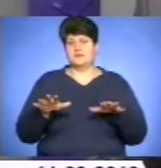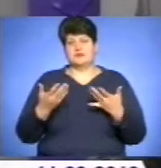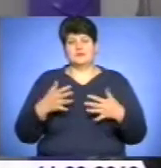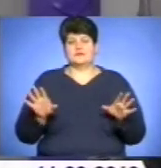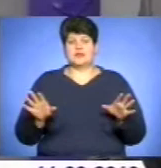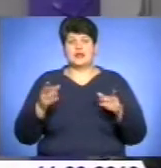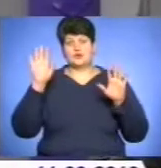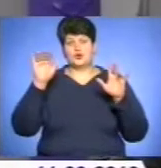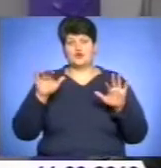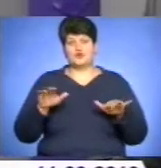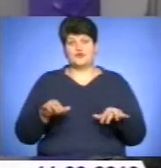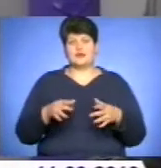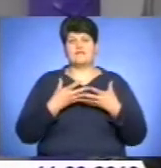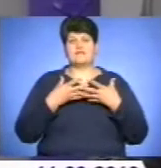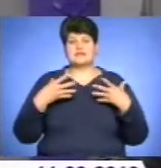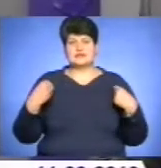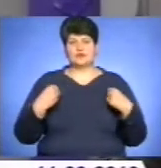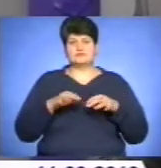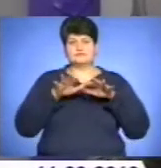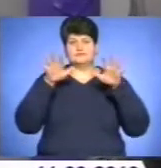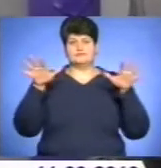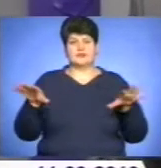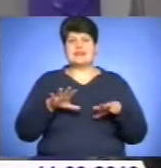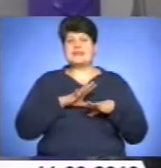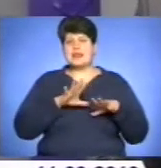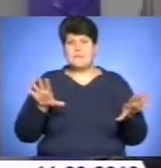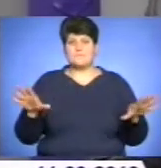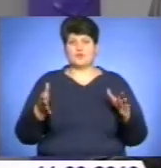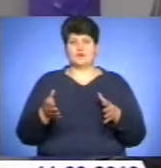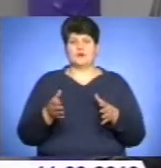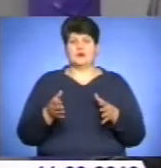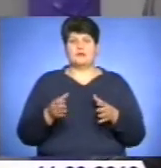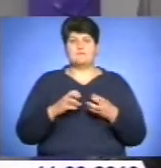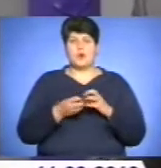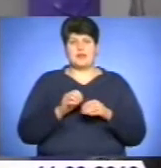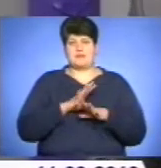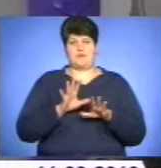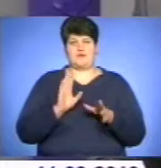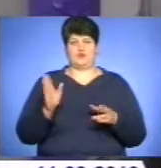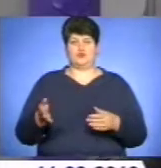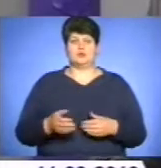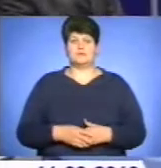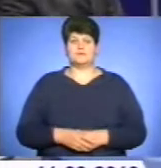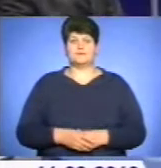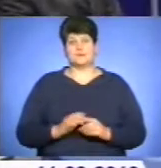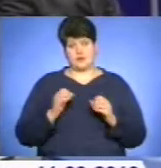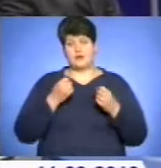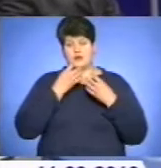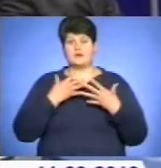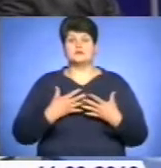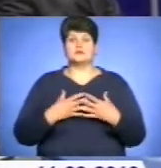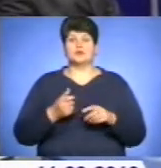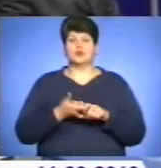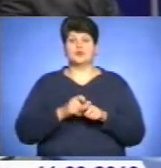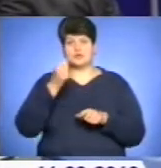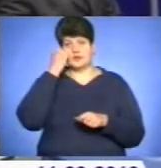А дощових паводків весною в нас ранніх не було, і проблем не повинно бути. Гаразд, дуже вам дякую за